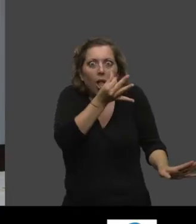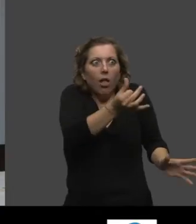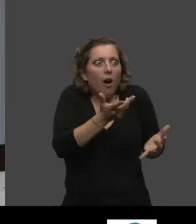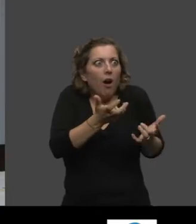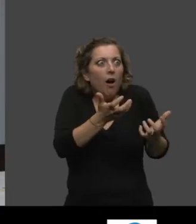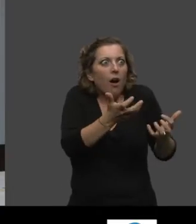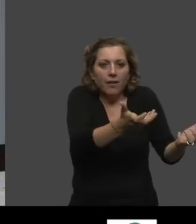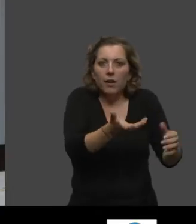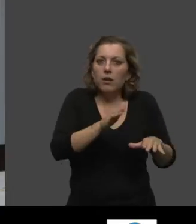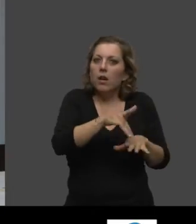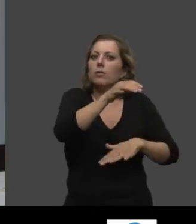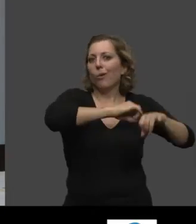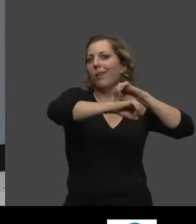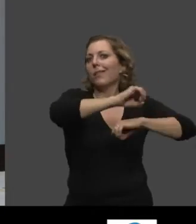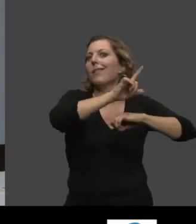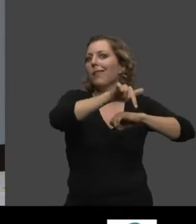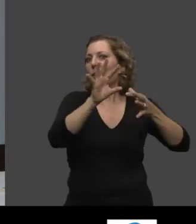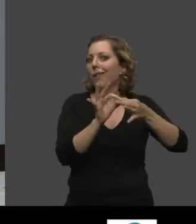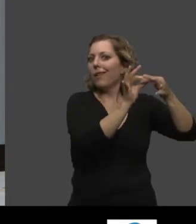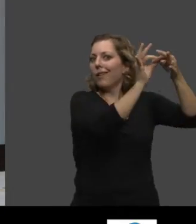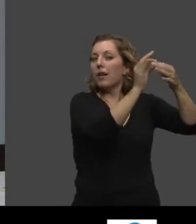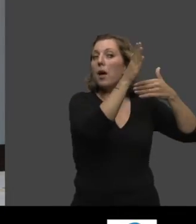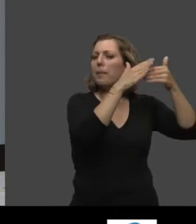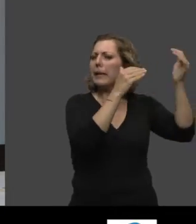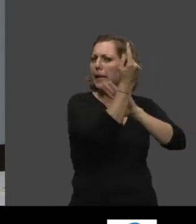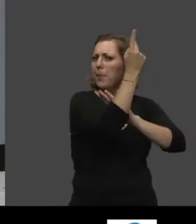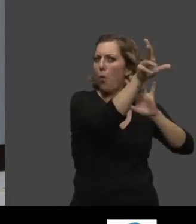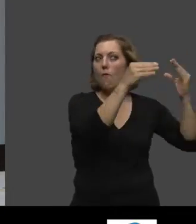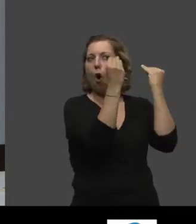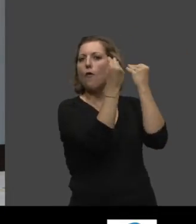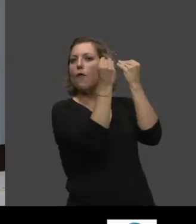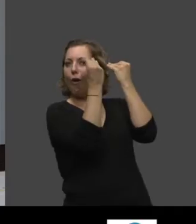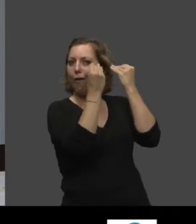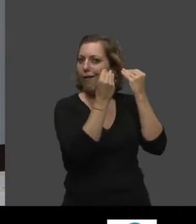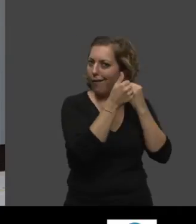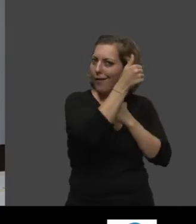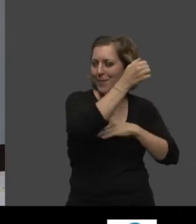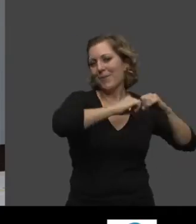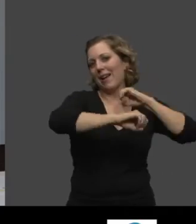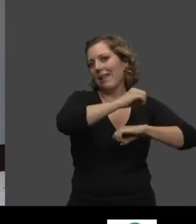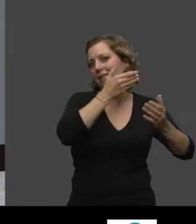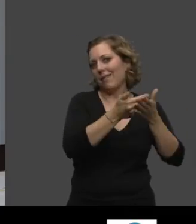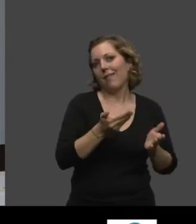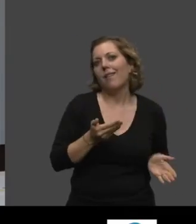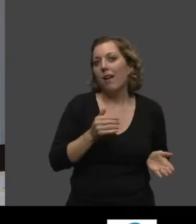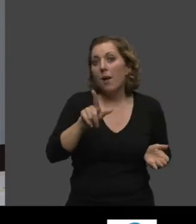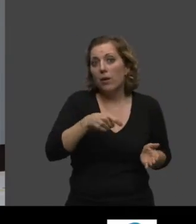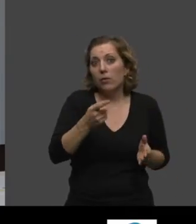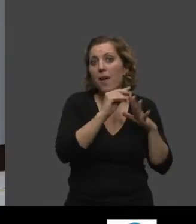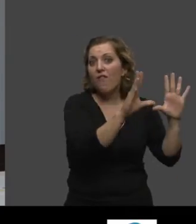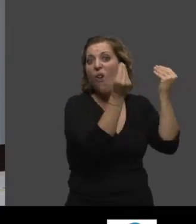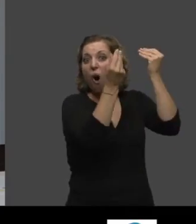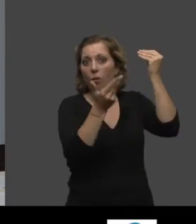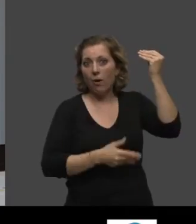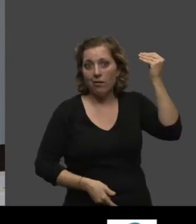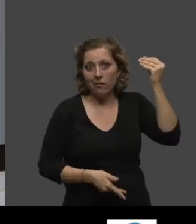construite, organisée par des gens dont le métier est de vendre. Et évidemment, qu'est-ce que l'on vend